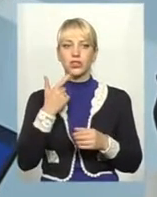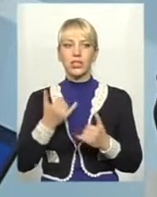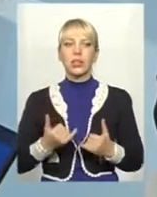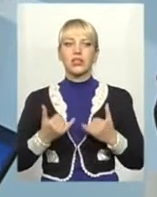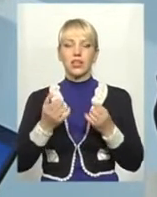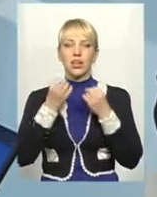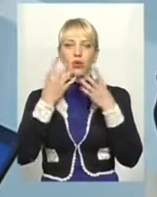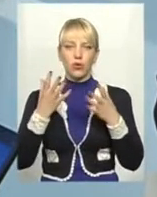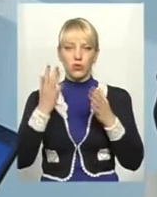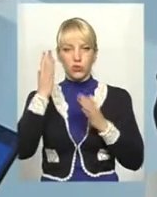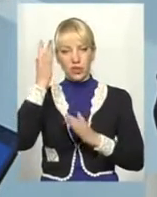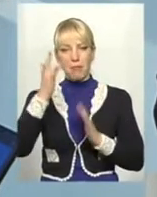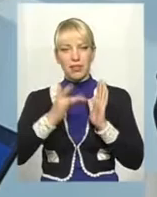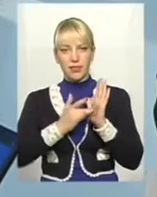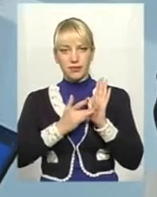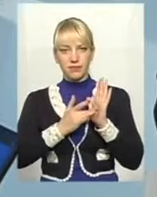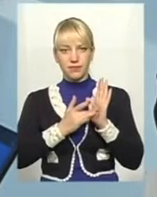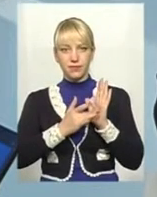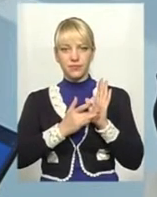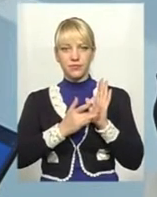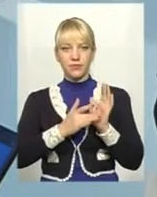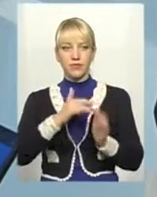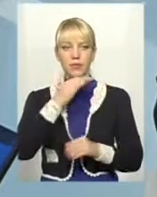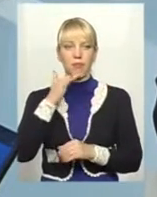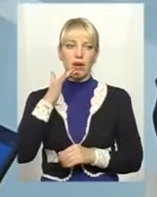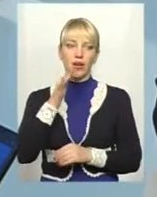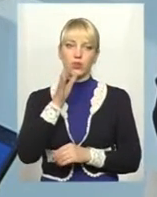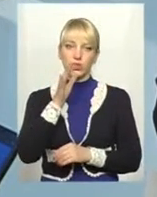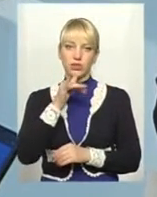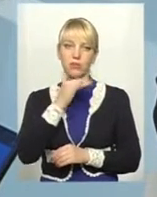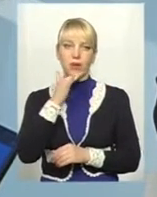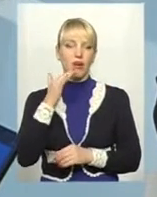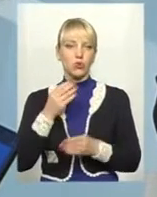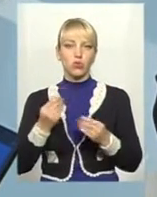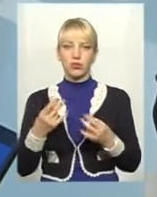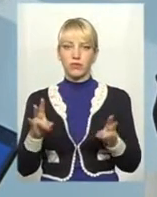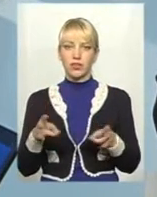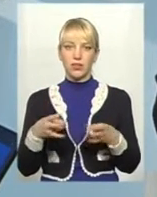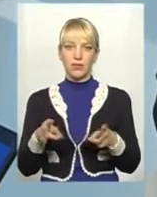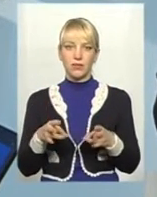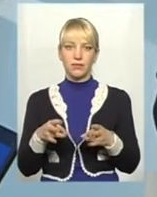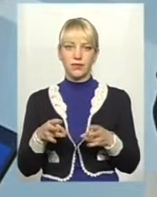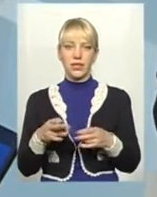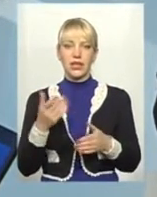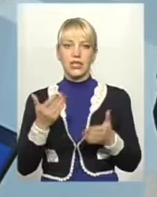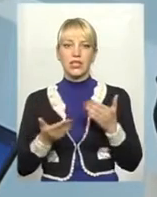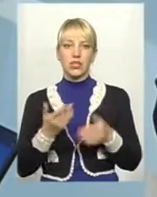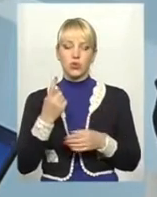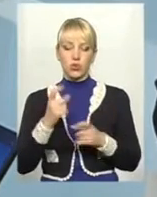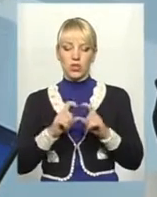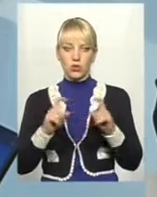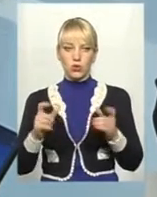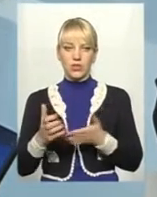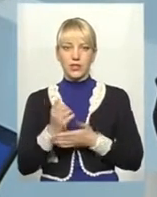хорошої мети багато часу і багато коштів не треба. Якщо одна школа